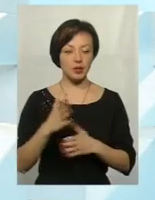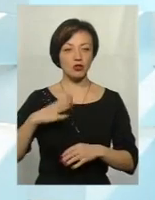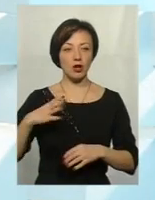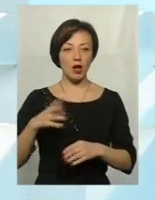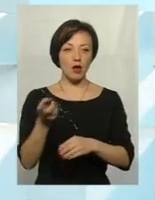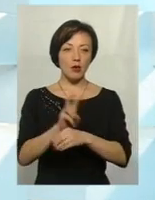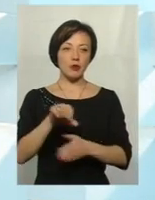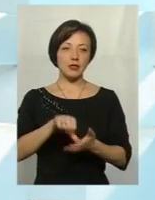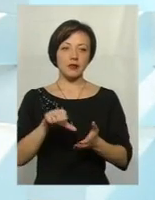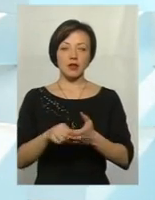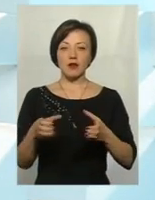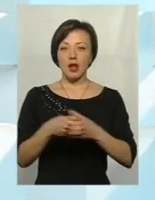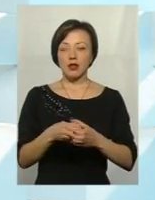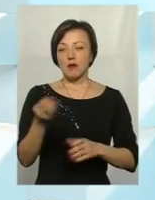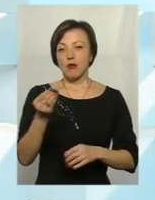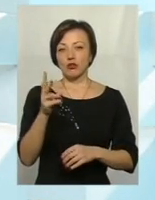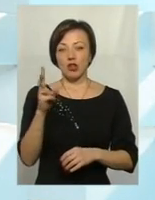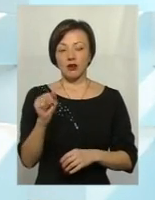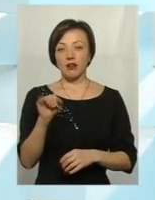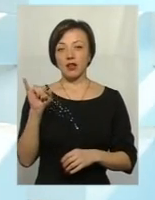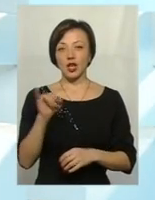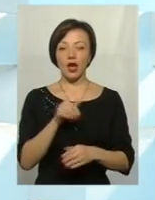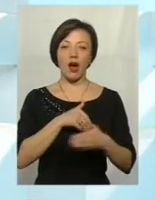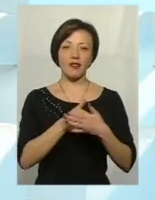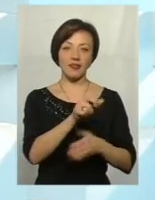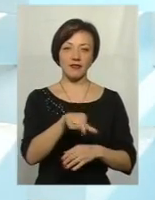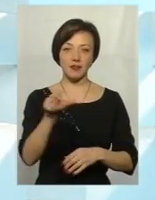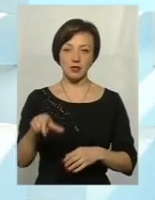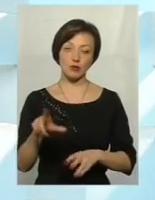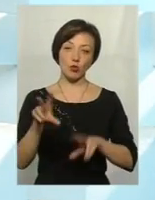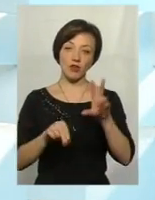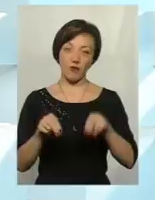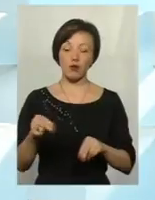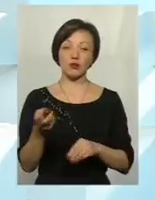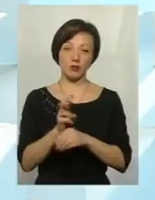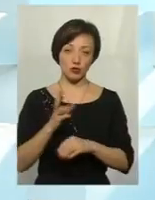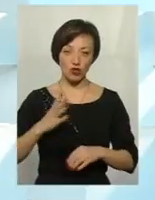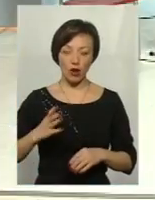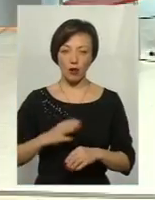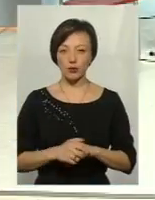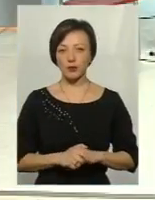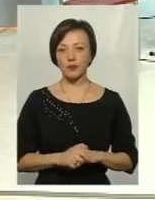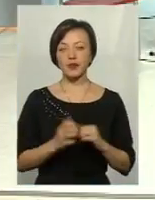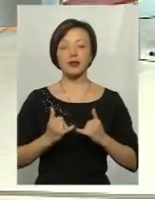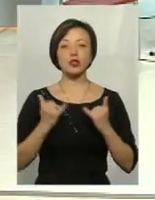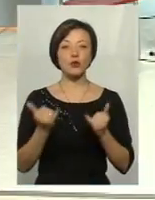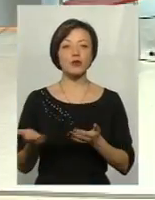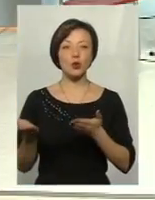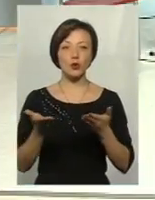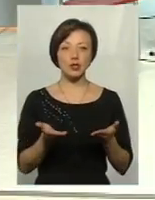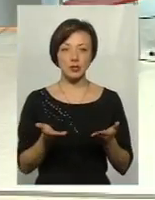представників фракції блоку Петра Порошенка та громадських активістів. Сподіваюся, дочекаємося. Шановні гості,